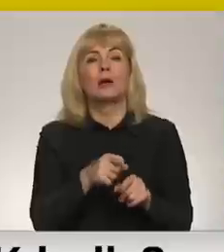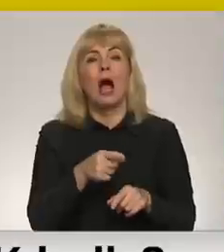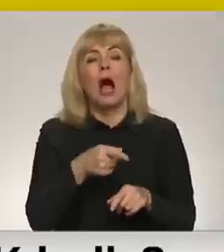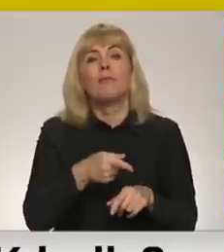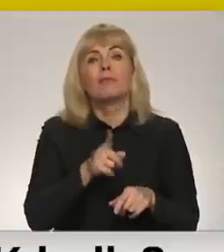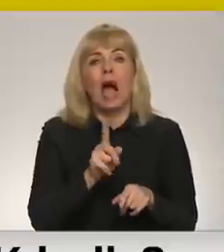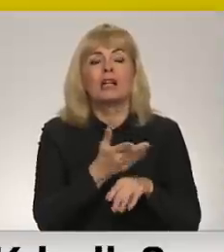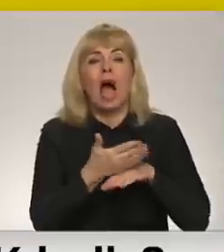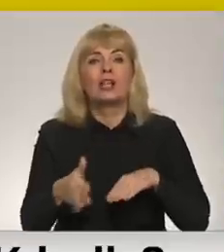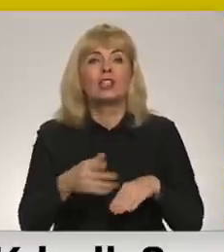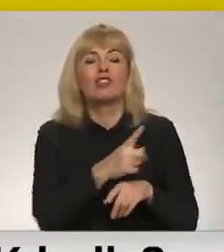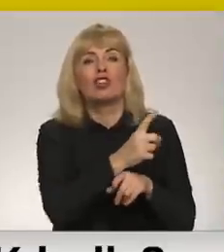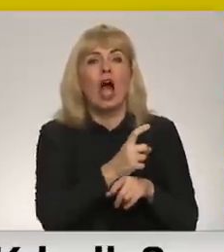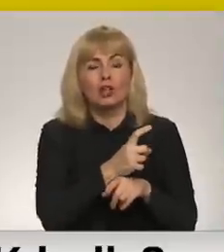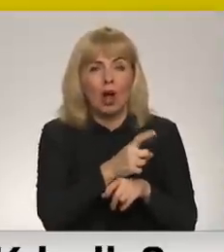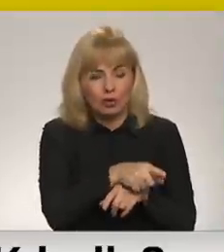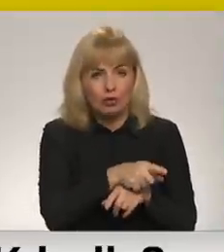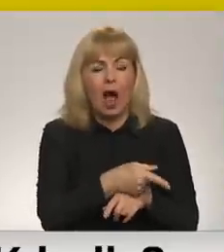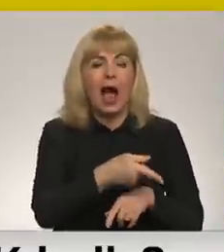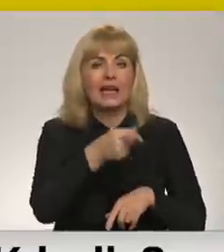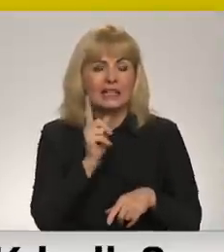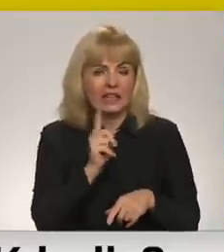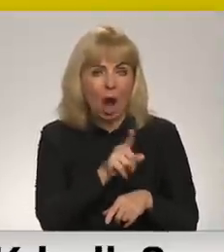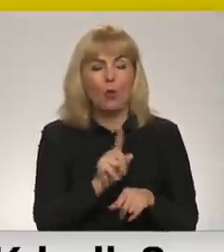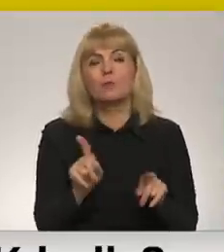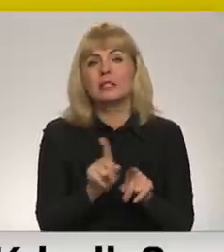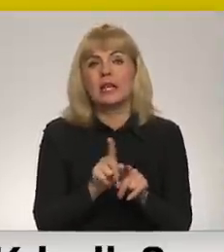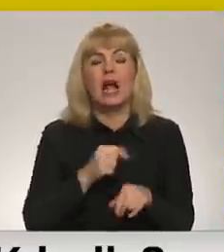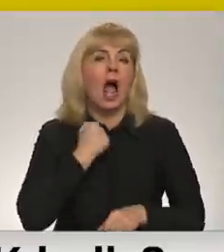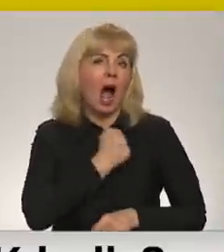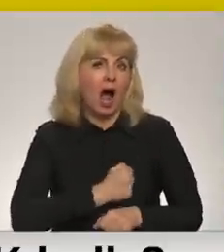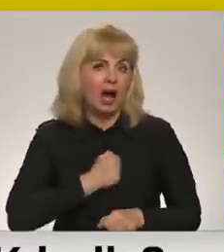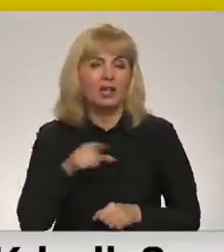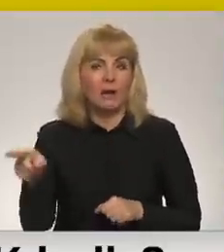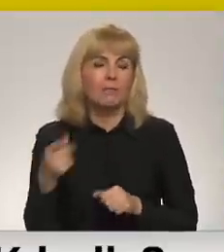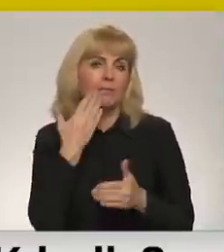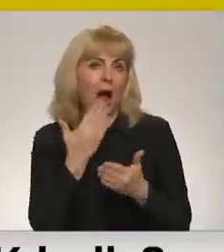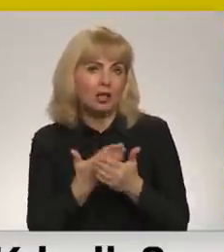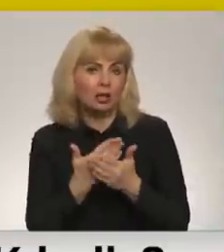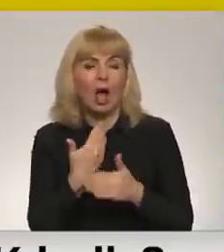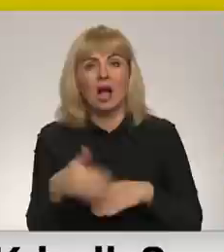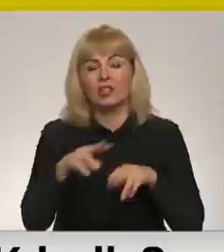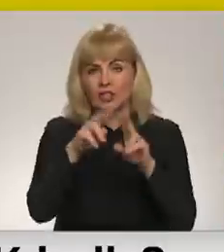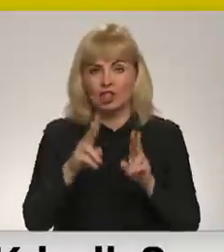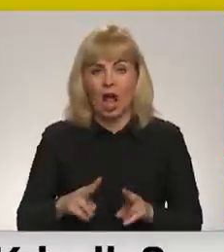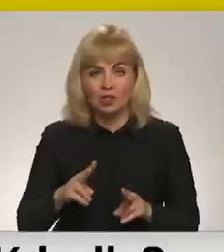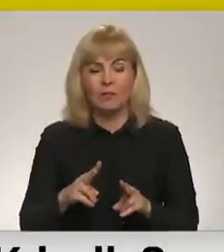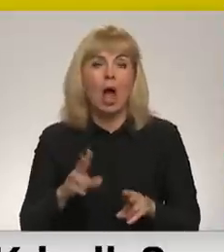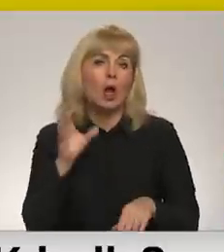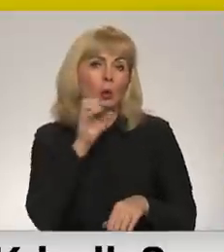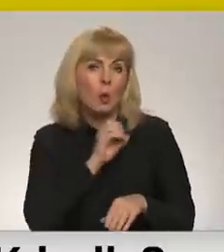ieroču lietošana, kasešu bumbu lietošana. Ir arī agresijas elementi, kas ir atsevišķi starptautiskas noziegums,